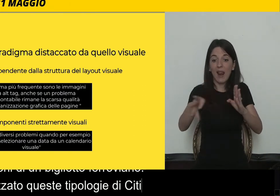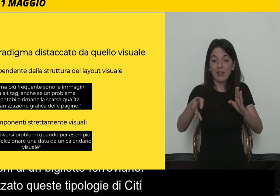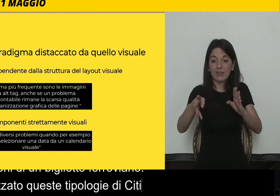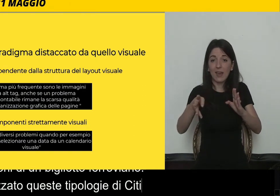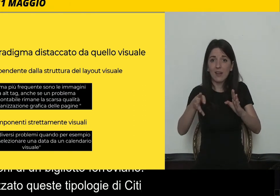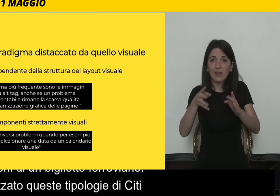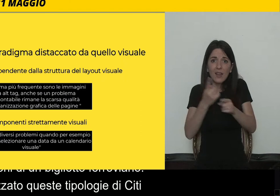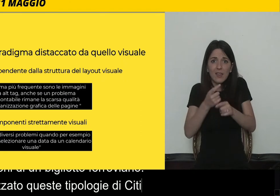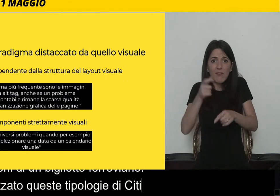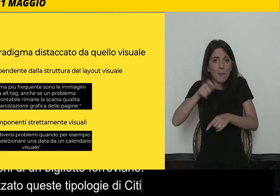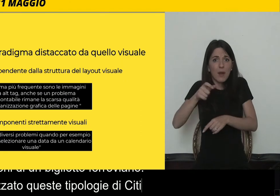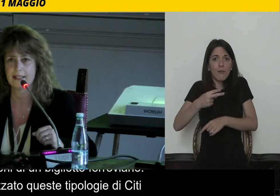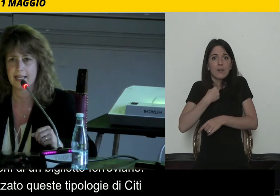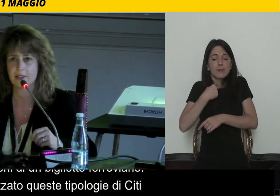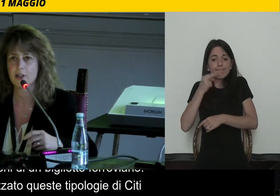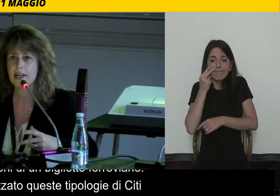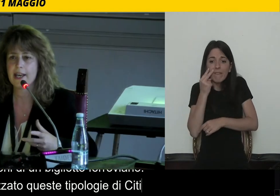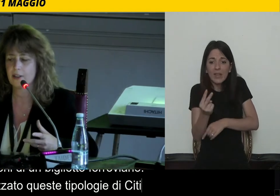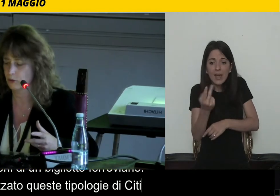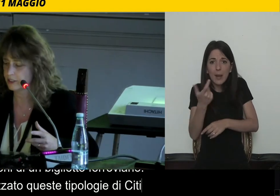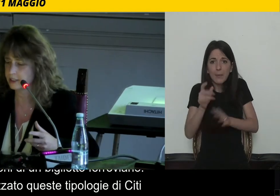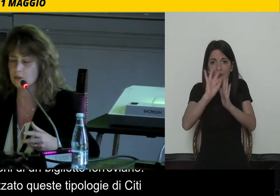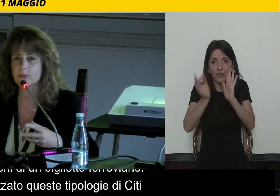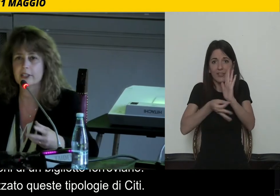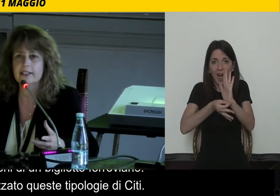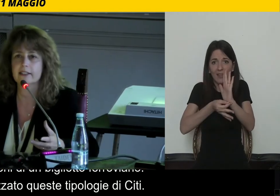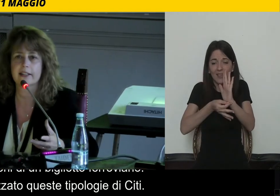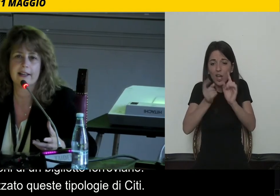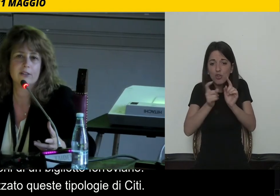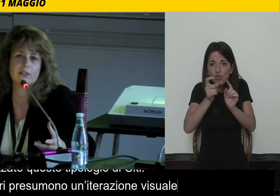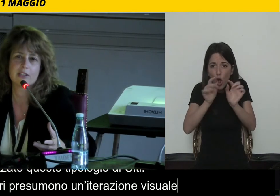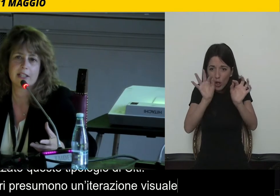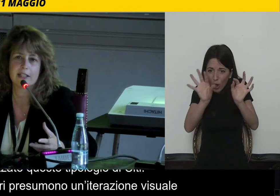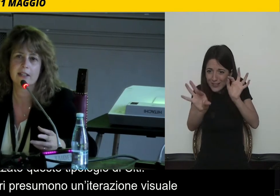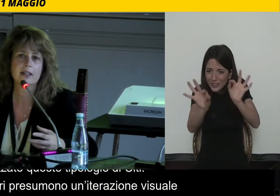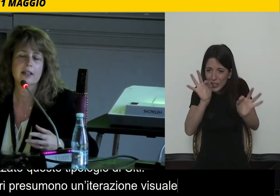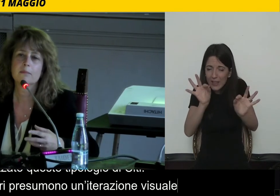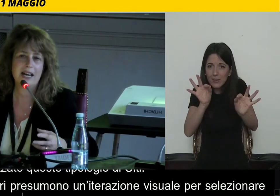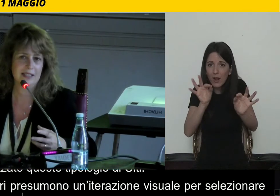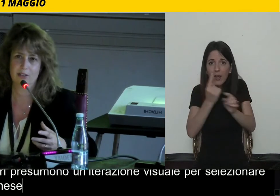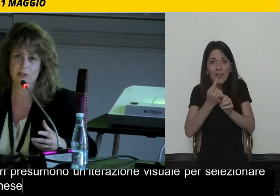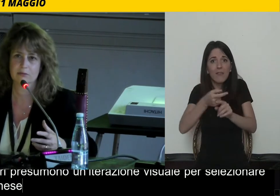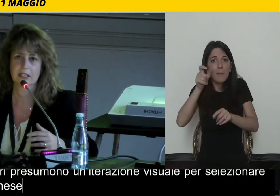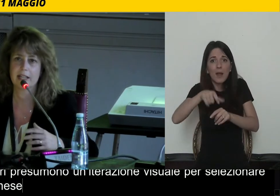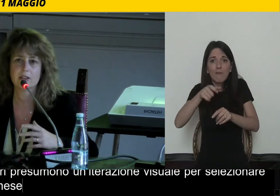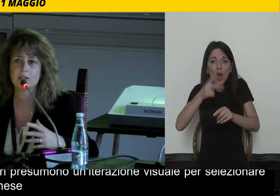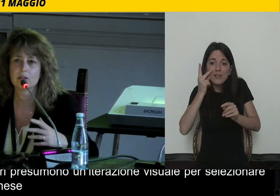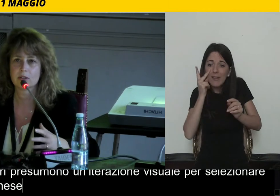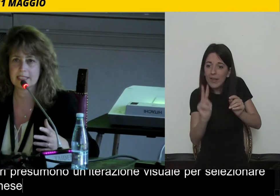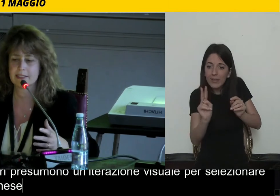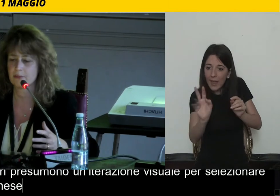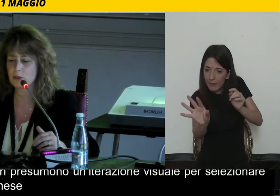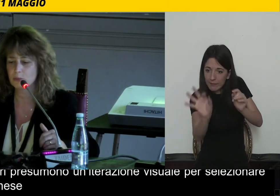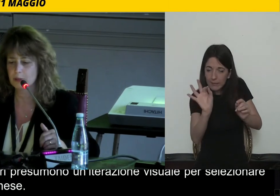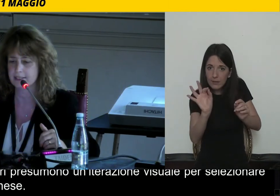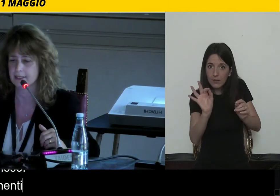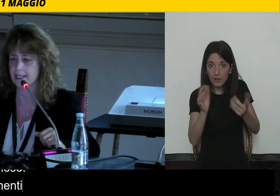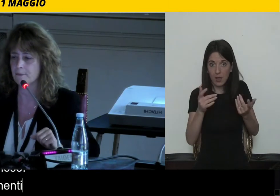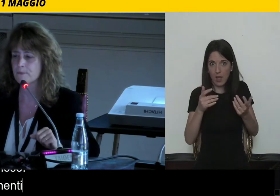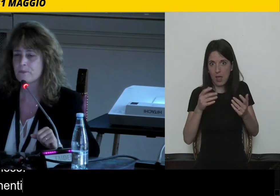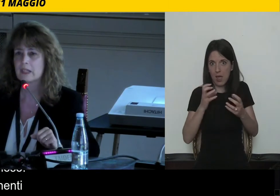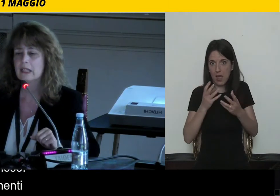giorno di un mese nel calendario. Ecco, questi componenti creano in genere panico, creano estrema